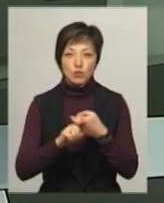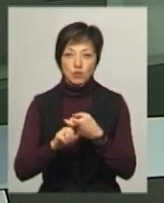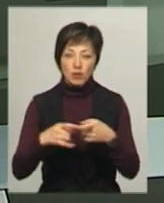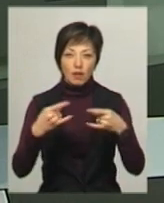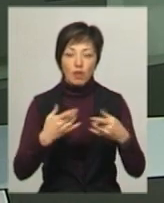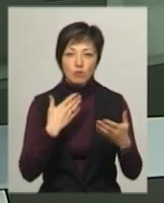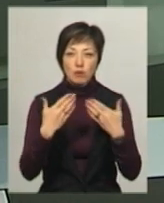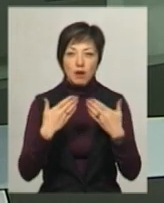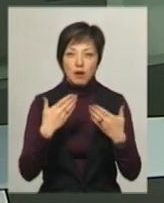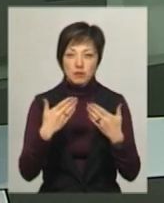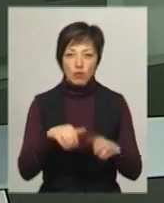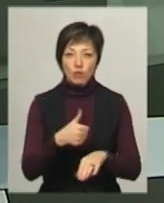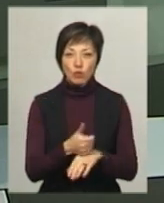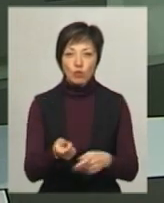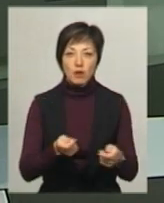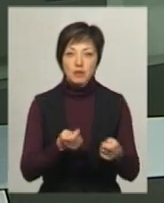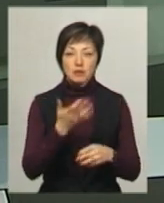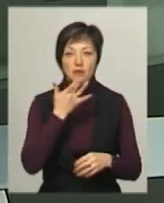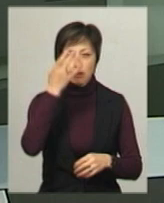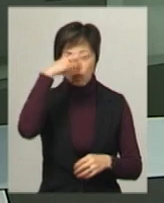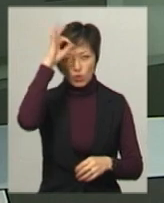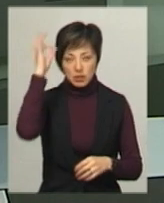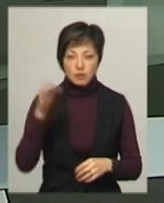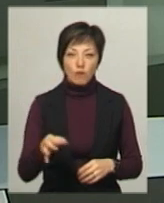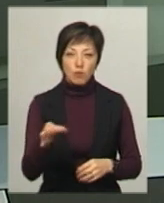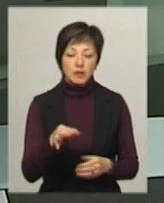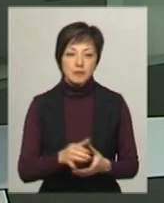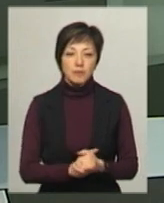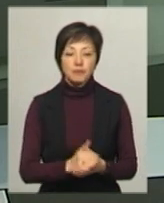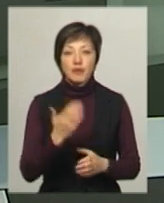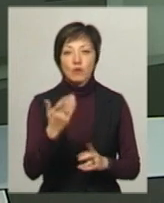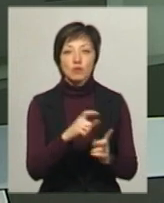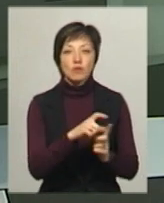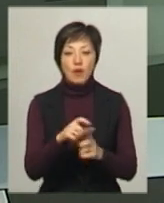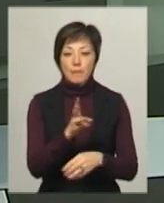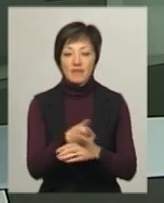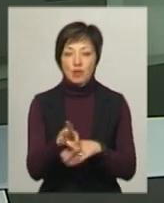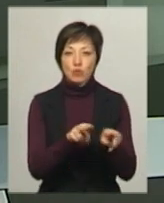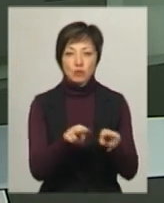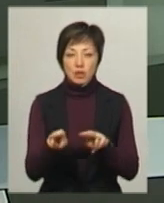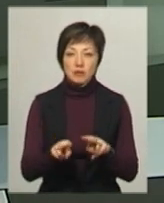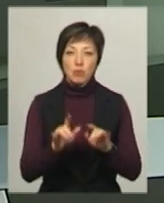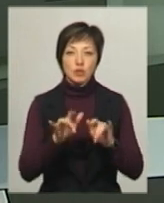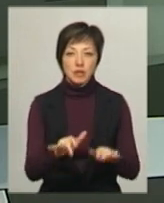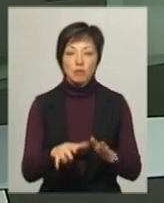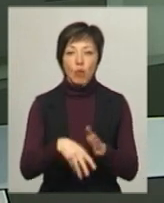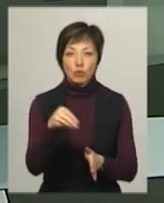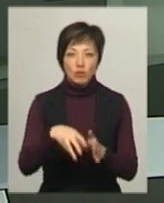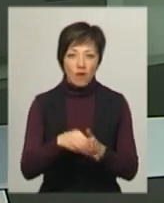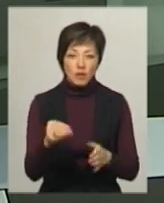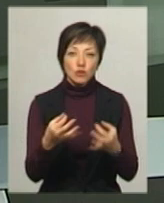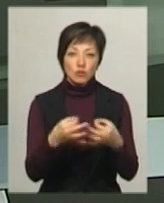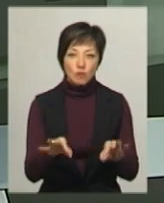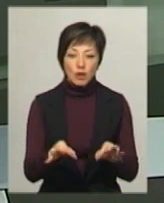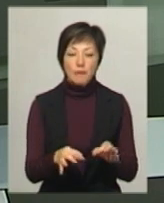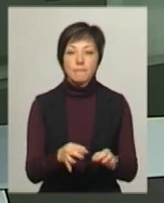телекомунікації Головного управління Нацполіції області Дмитро Попек. За його словами, відеоспостереження за процесом голосування дозволить